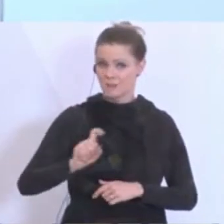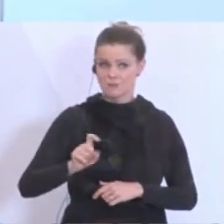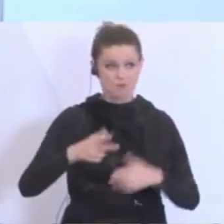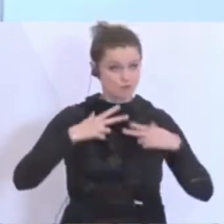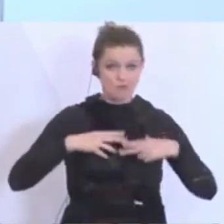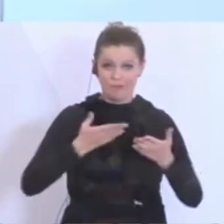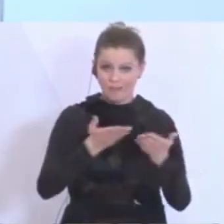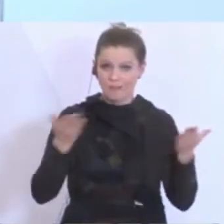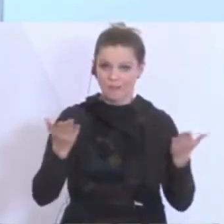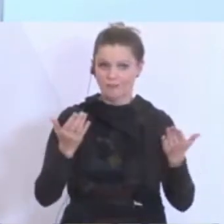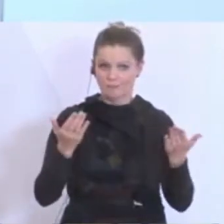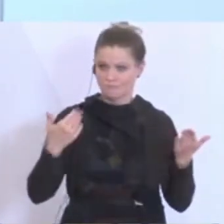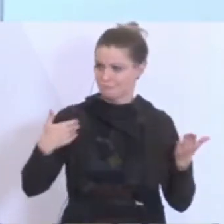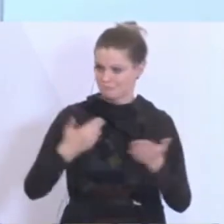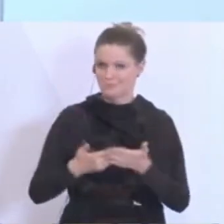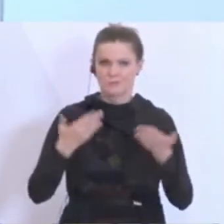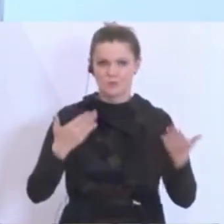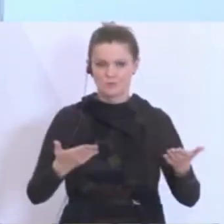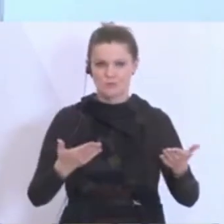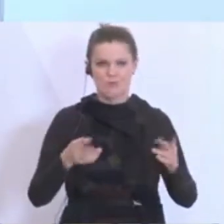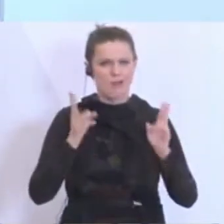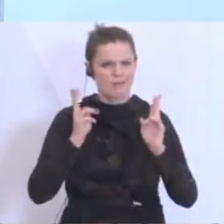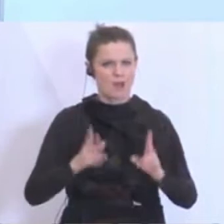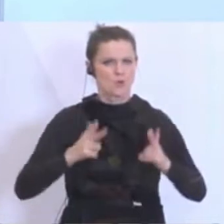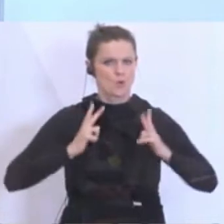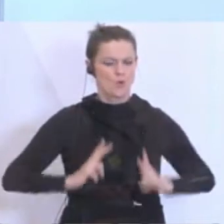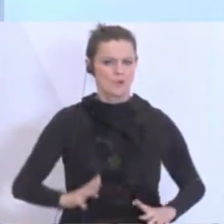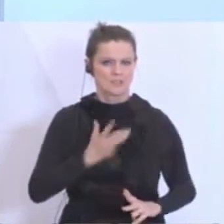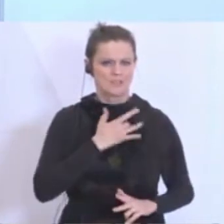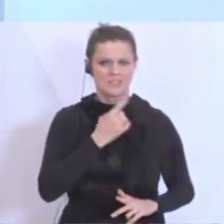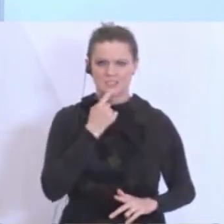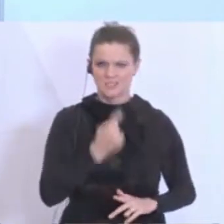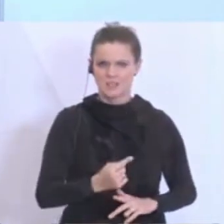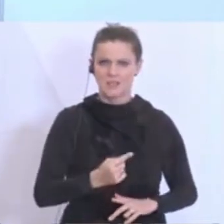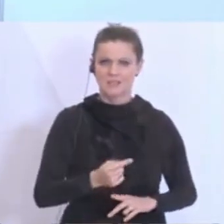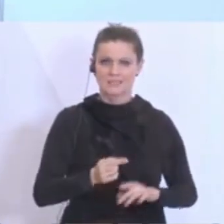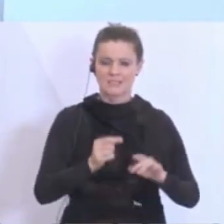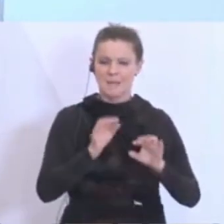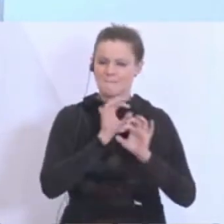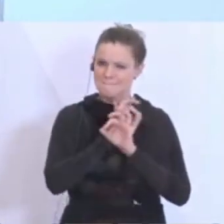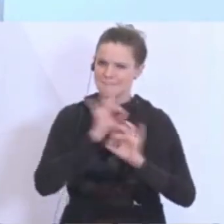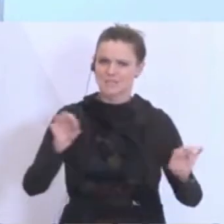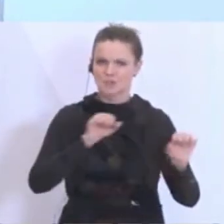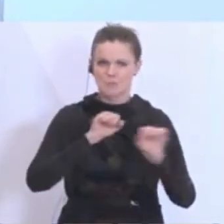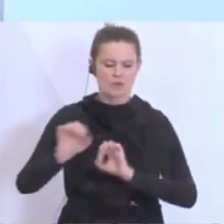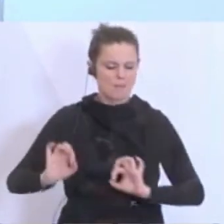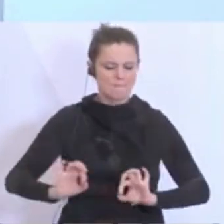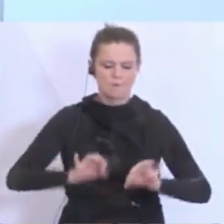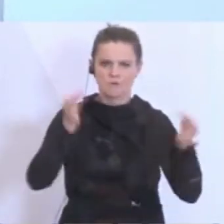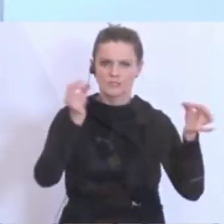dann kann man mit ruhigem Gewissen sagen, diese Aufbittung ist bestmöglich und professionell vorbereitet.